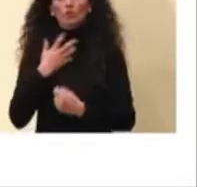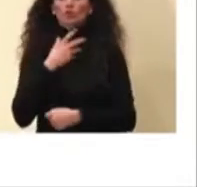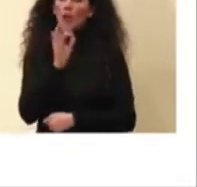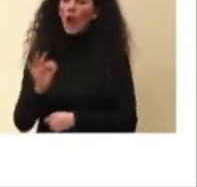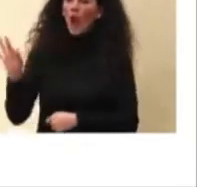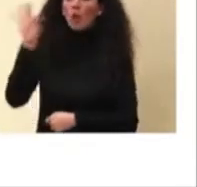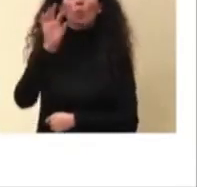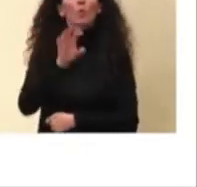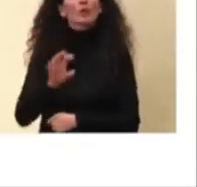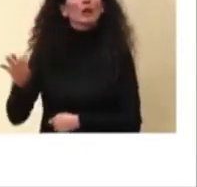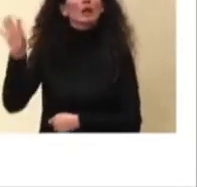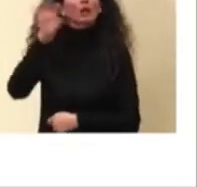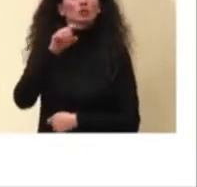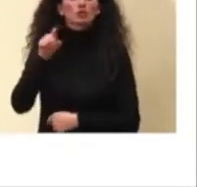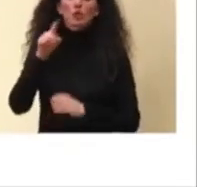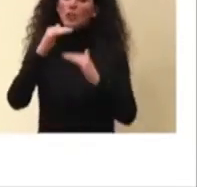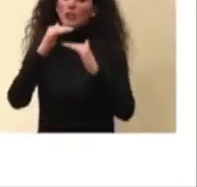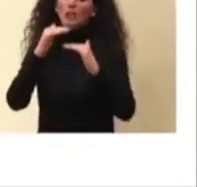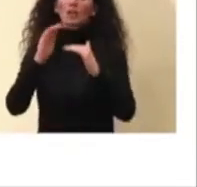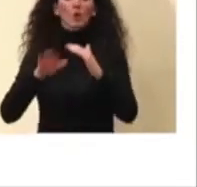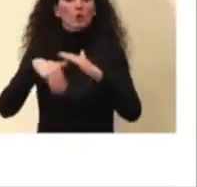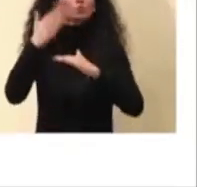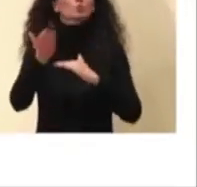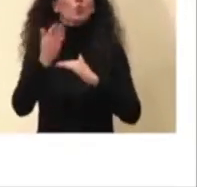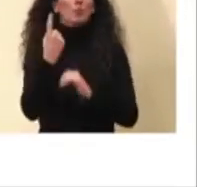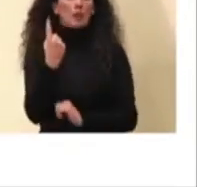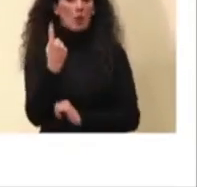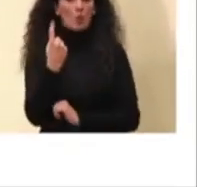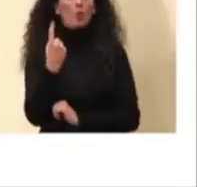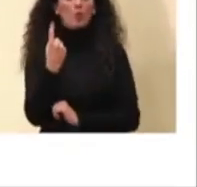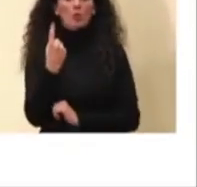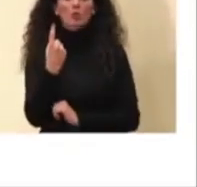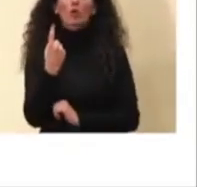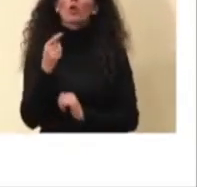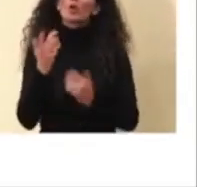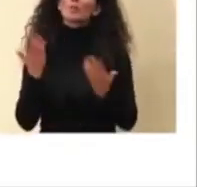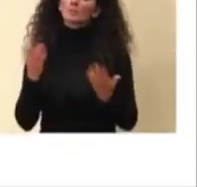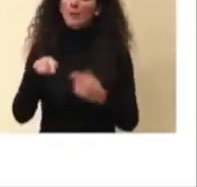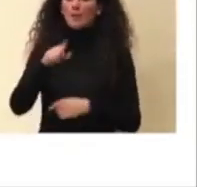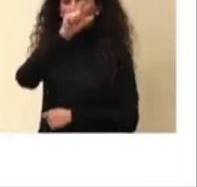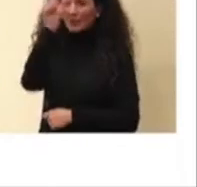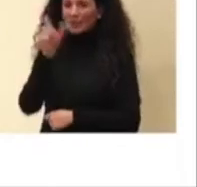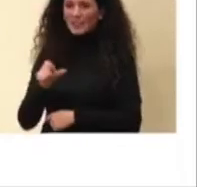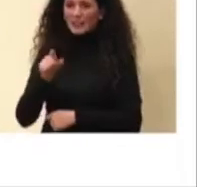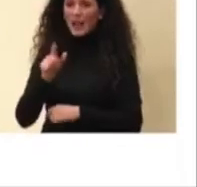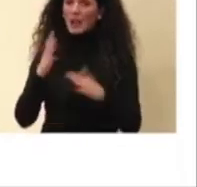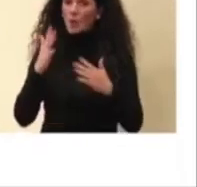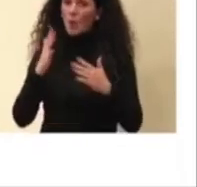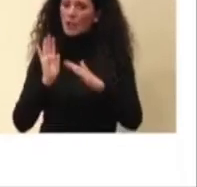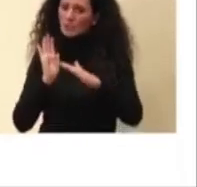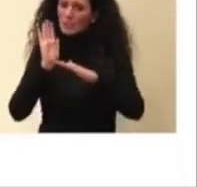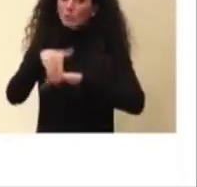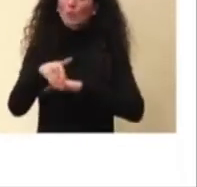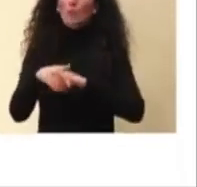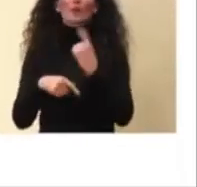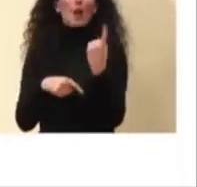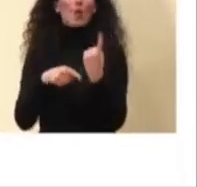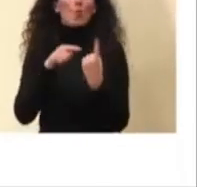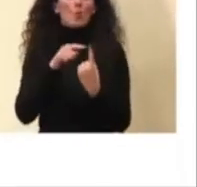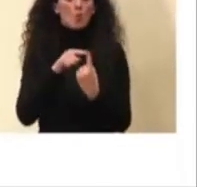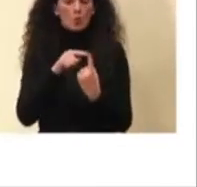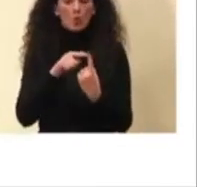limite inferiore, superiore a 1, ma vedete che in qualche modo il nostro Paese sta sfiorando 1. Ricordo a tutti che l'RT